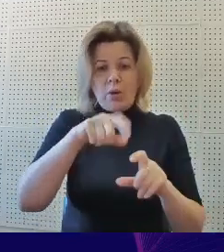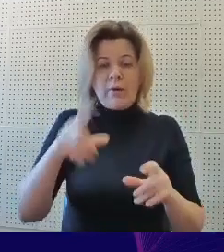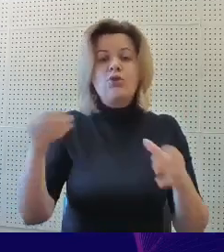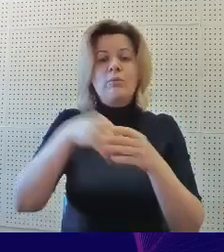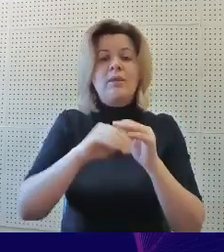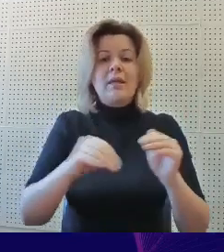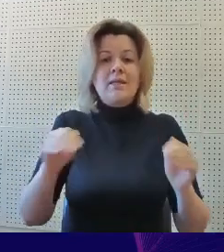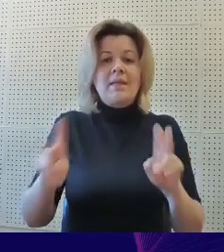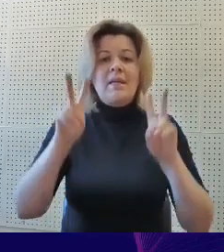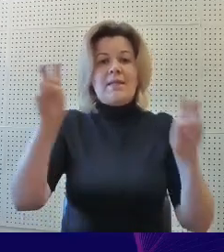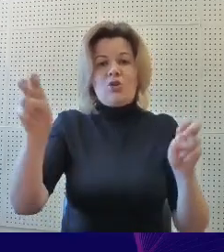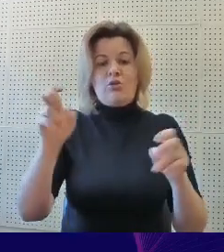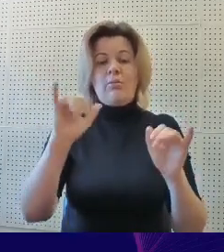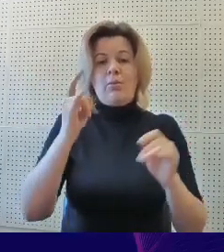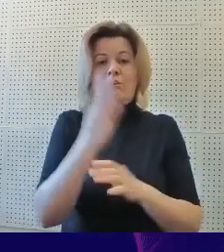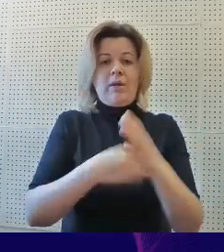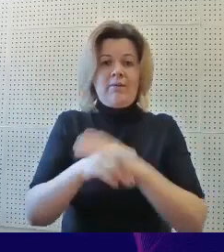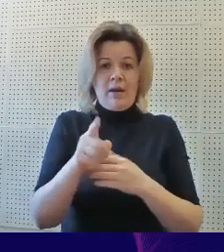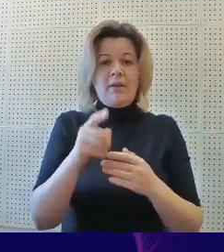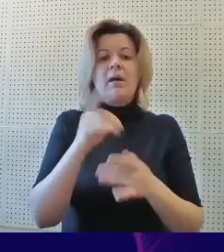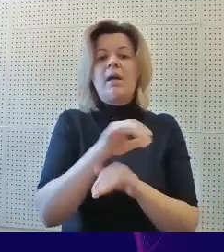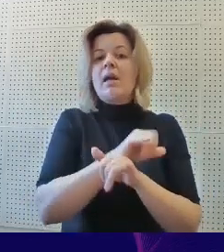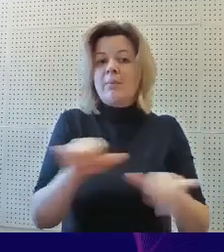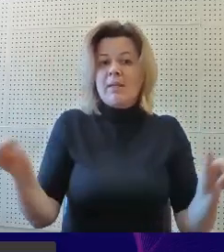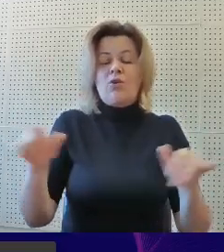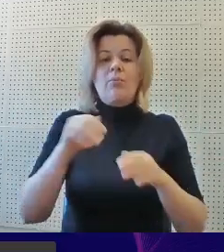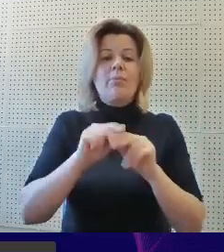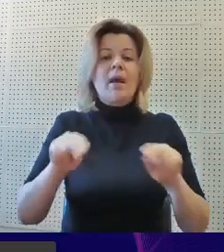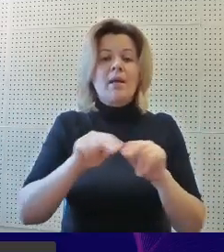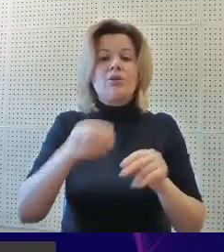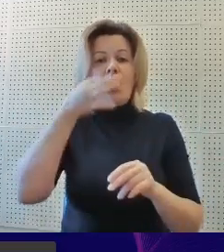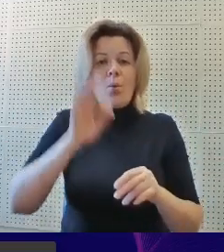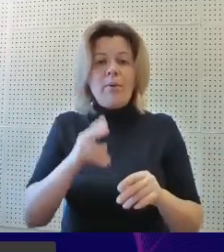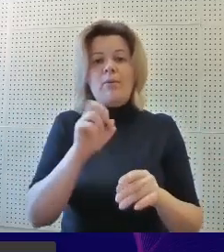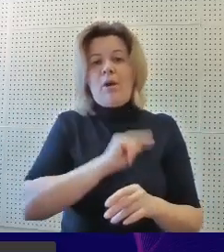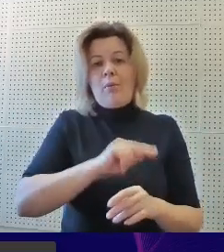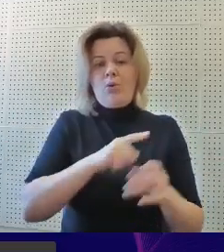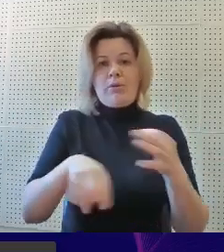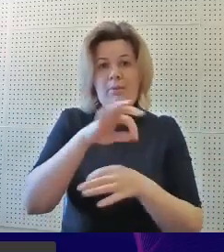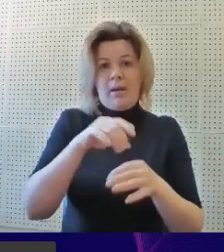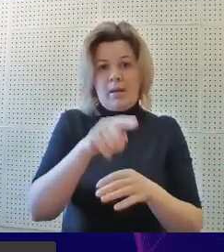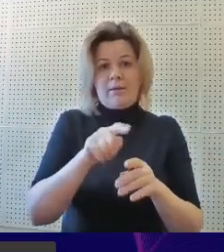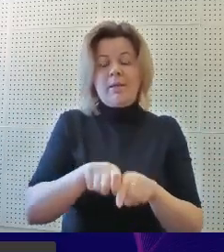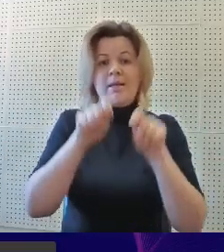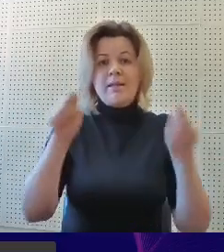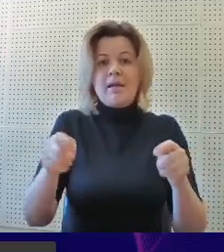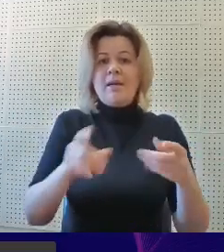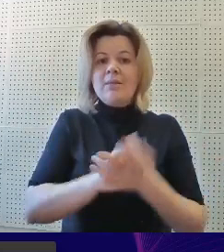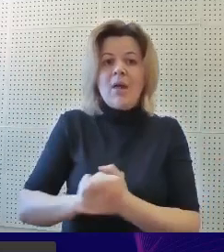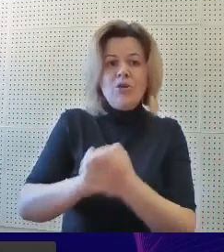-инвалид». Обобщен и распространен педагогический опыт по работе проекта. Создание сплоченного